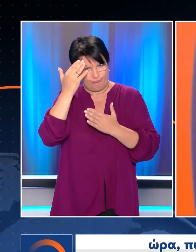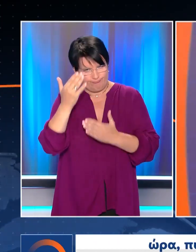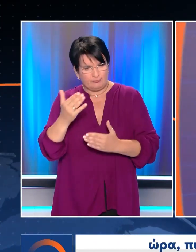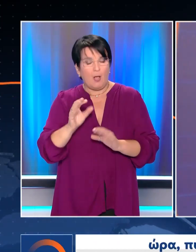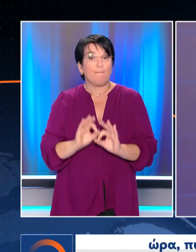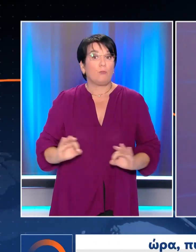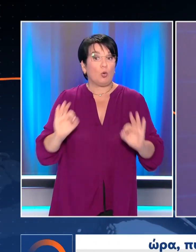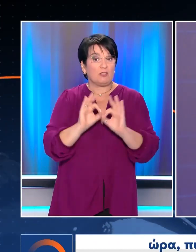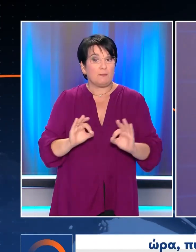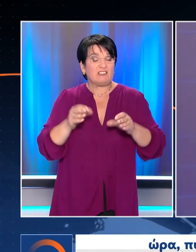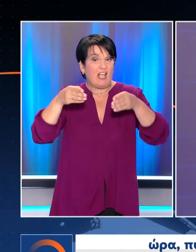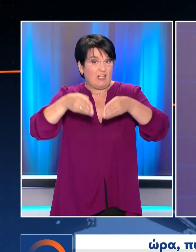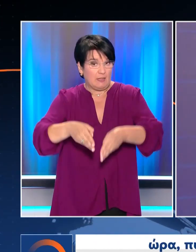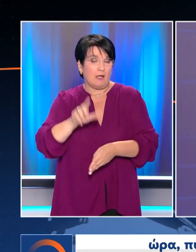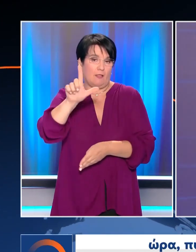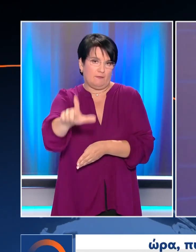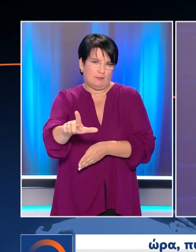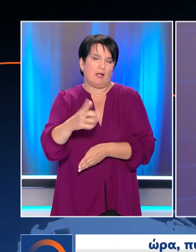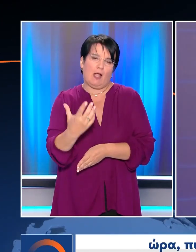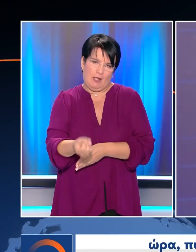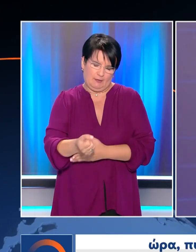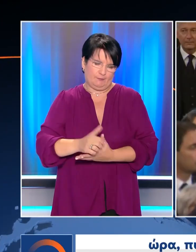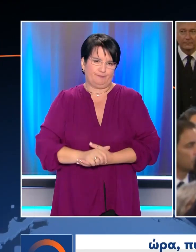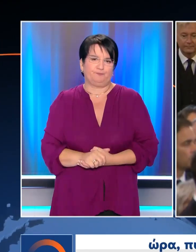είναι οι προετοιμασίες Για την Κηδία την ερχόμενη Δευτέρα